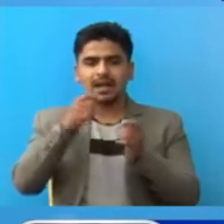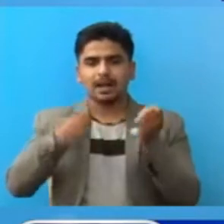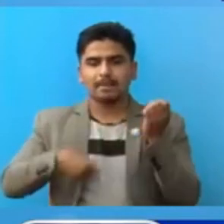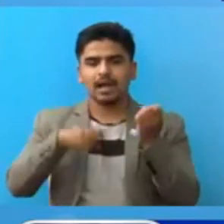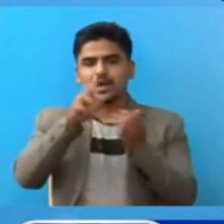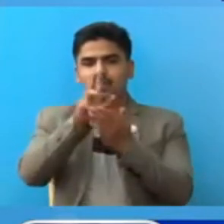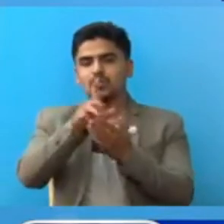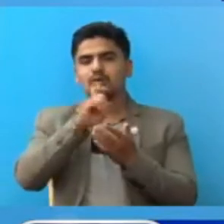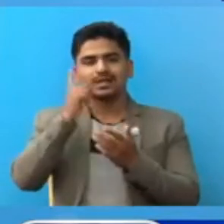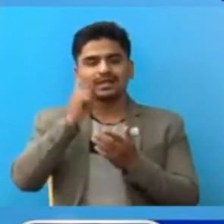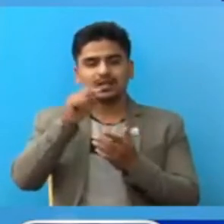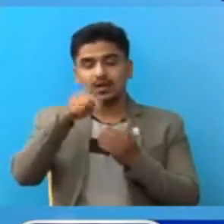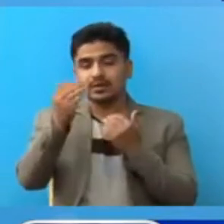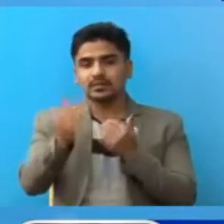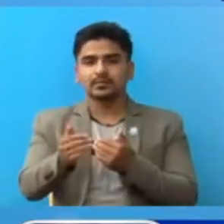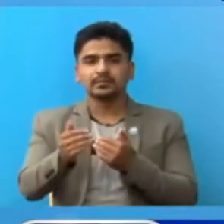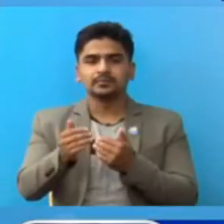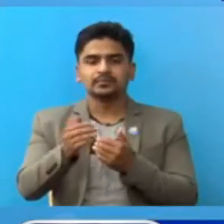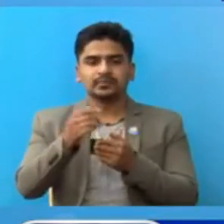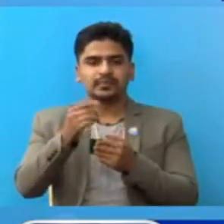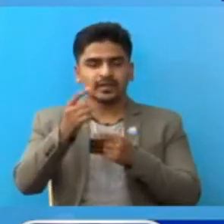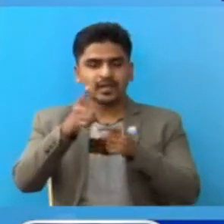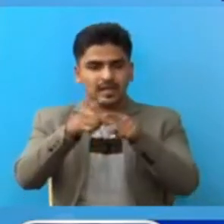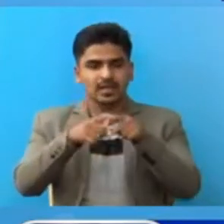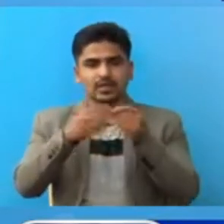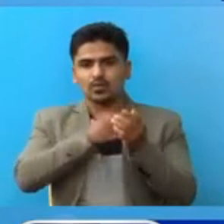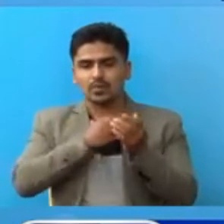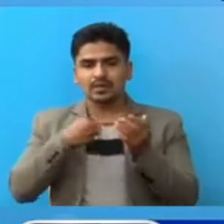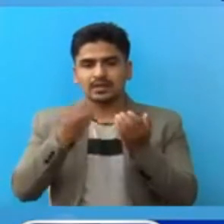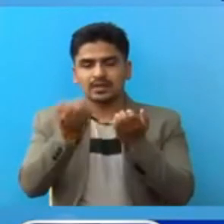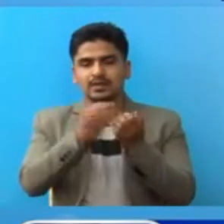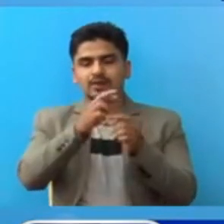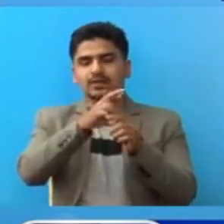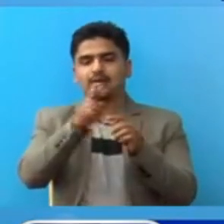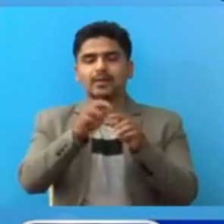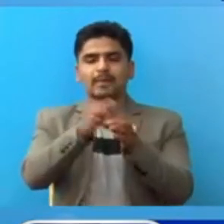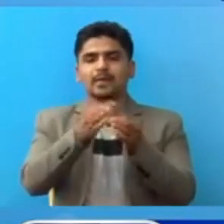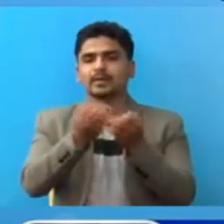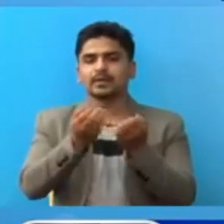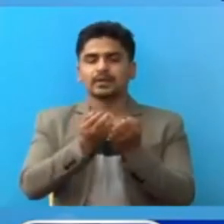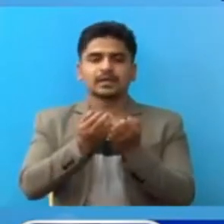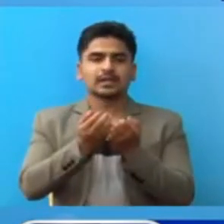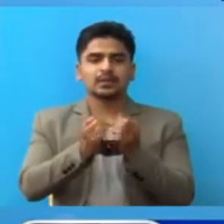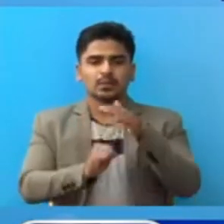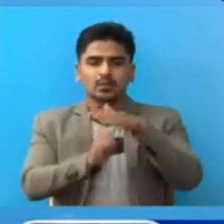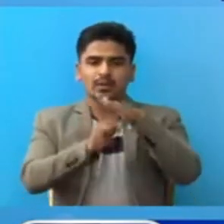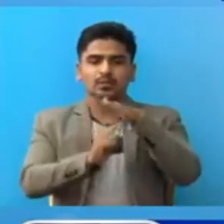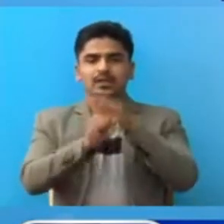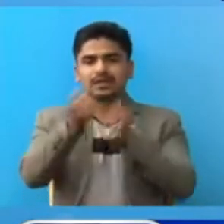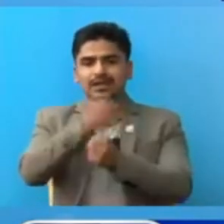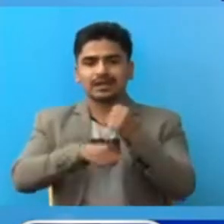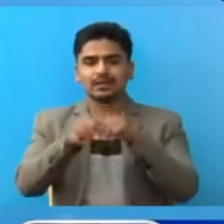गति देखी हाल सम्मा नियंत्रन उपचार विवस्तापन का लागी गरिये का मुखे-मुखे